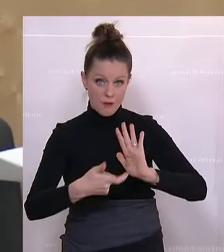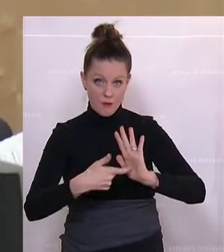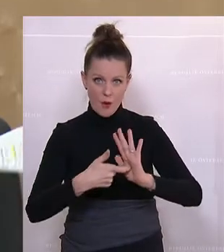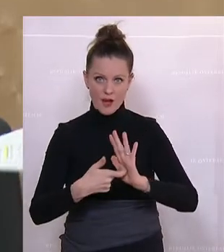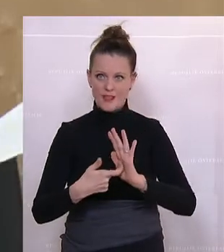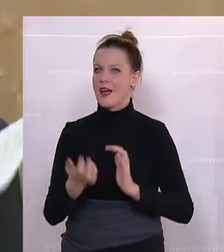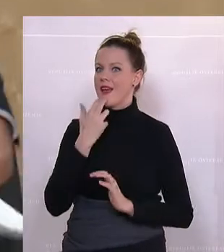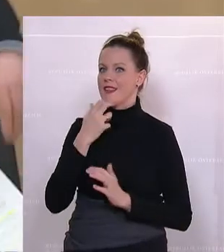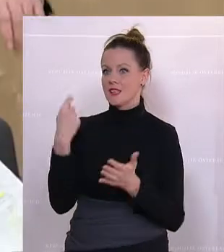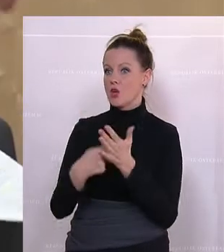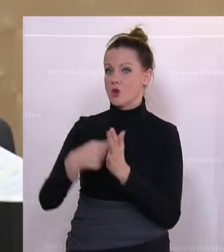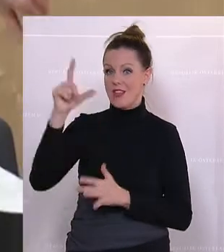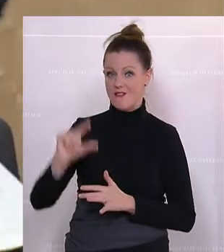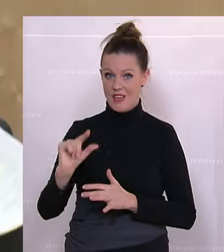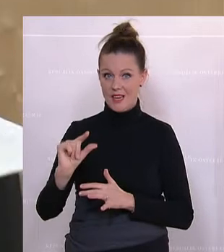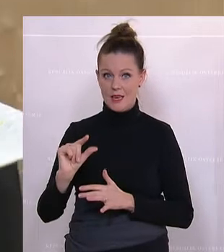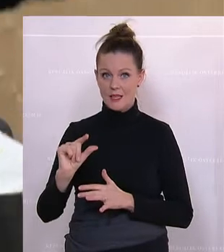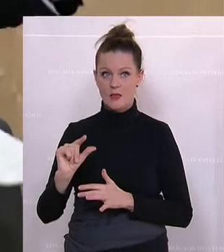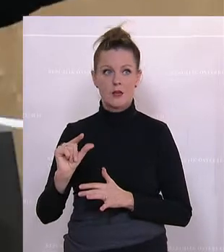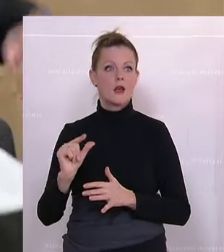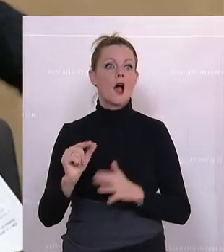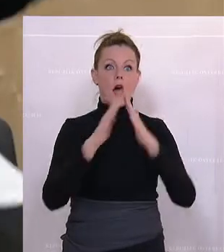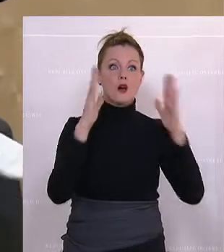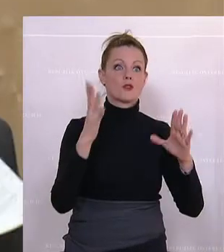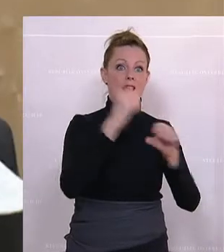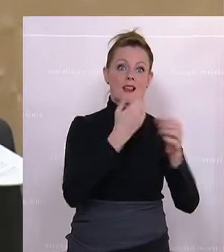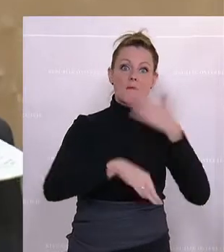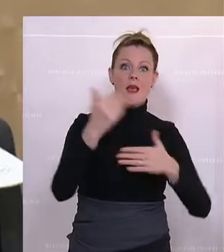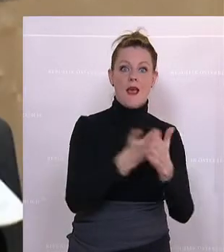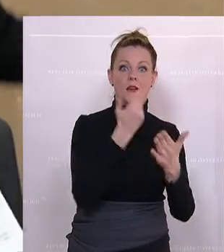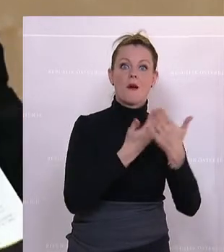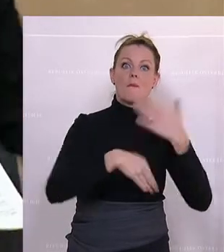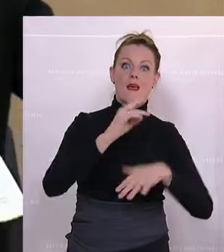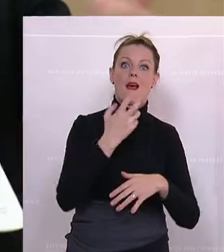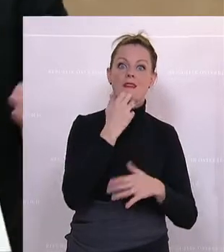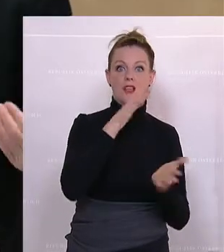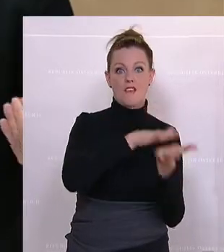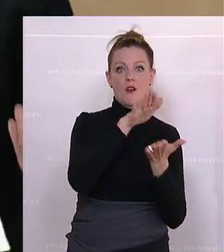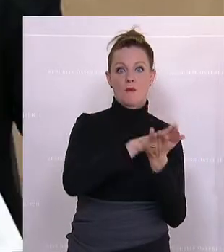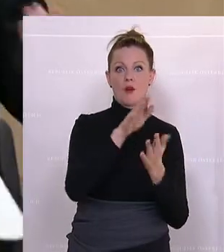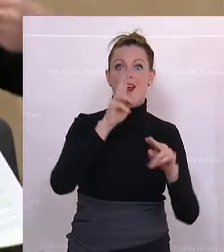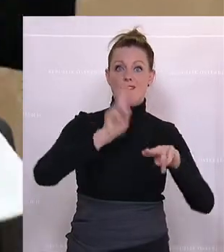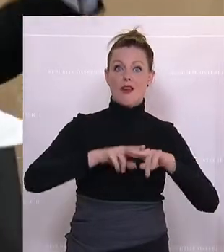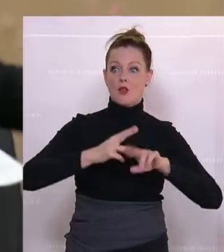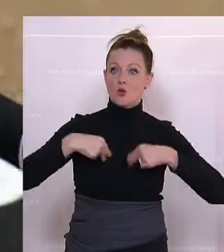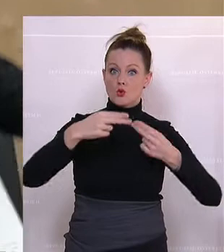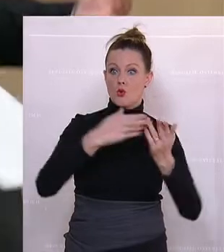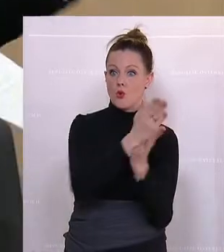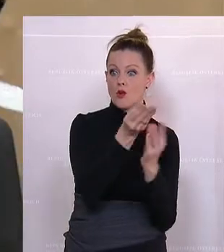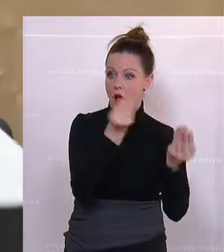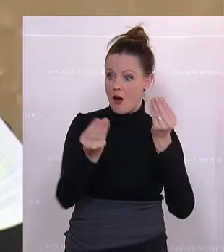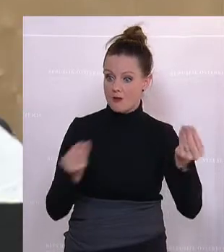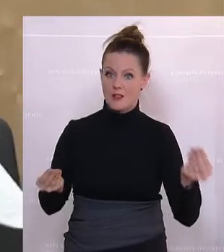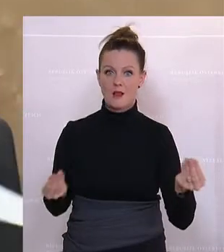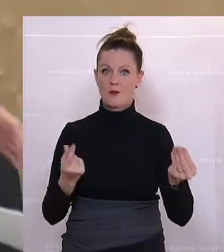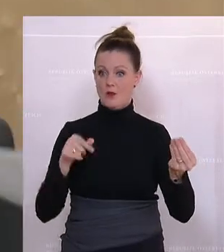geringere Energiekosten haben als Haushalte mit höheren Einkommen. Wenn ich das jetzt aber pro Kopf und Haushalt rückverteile, ist klar, was herauskommt, die